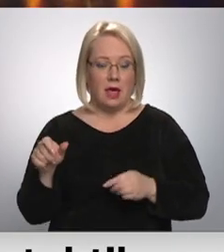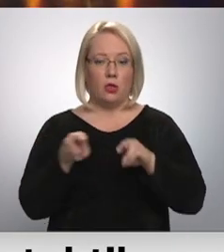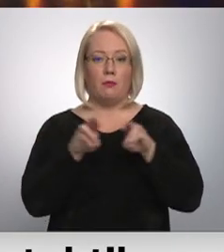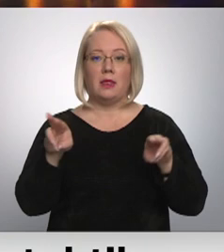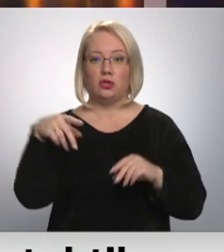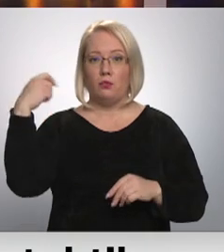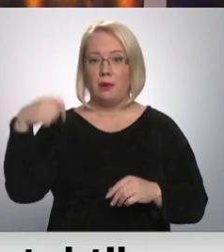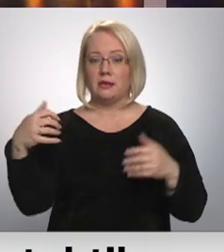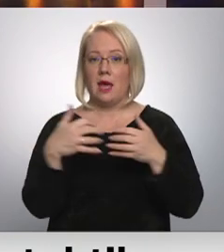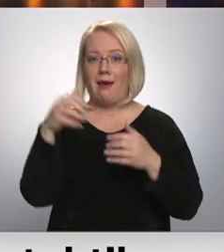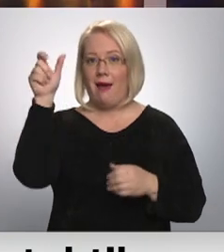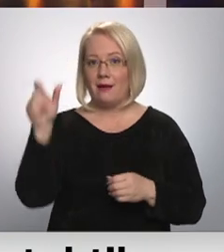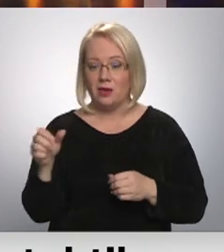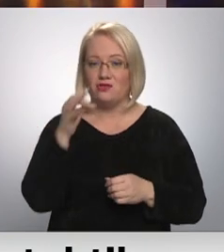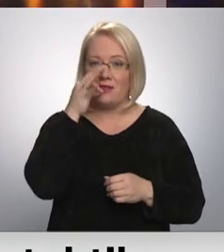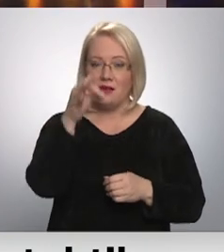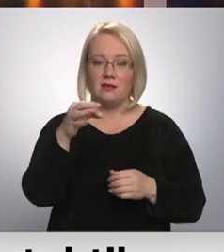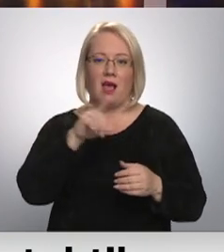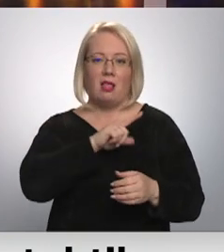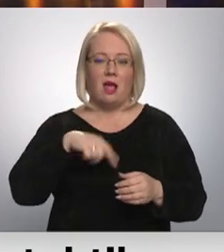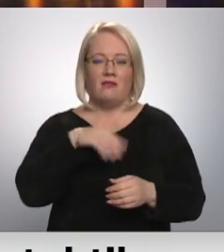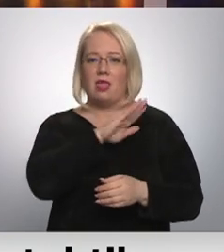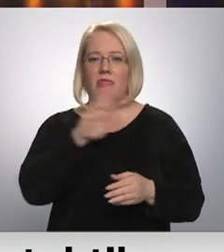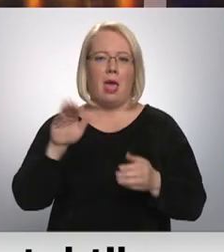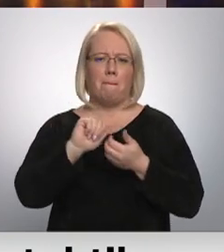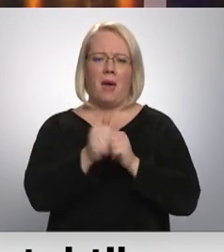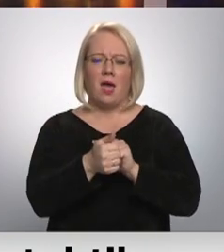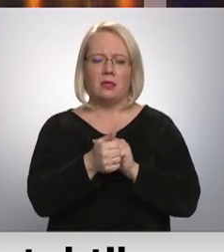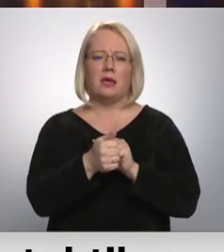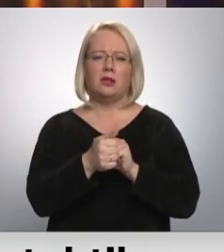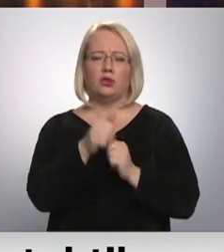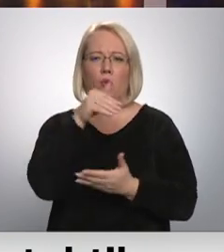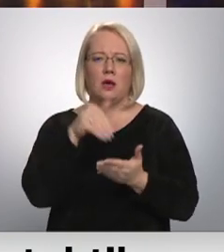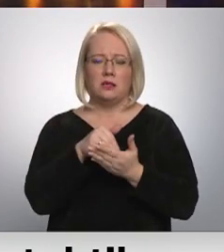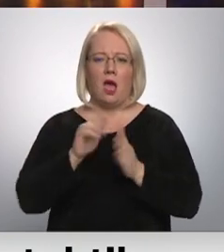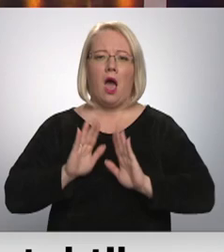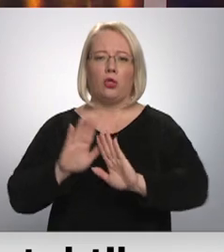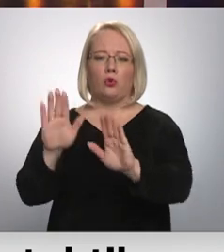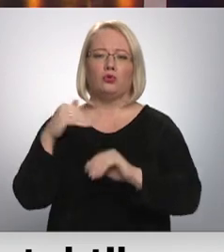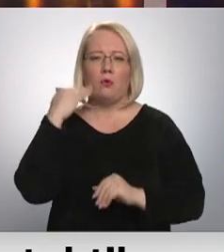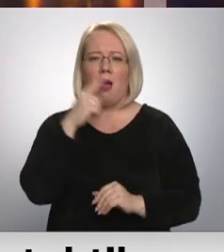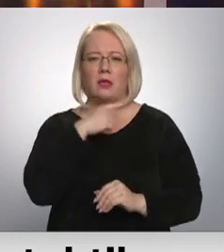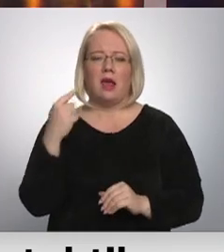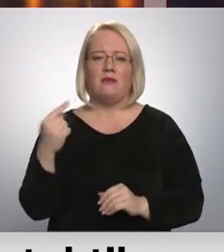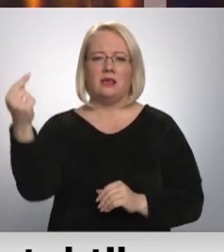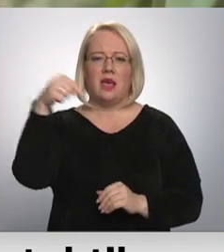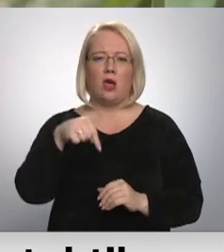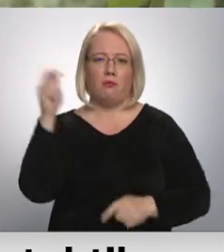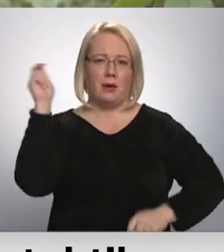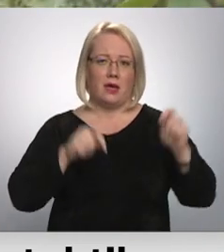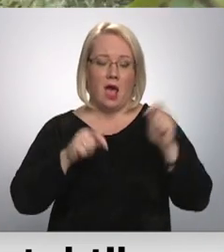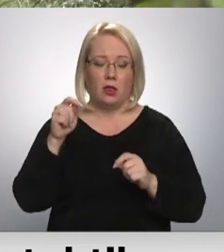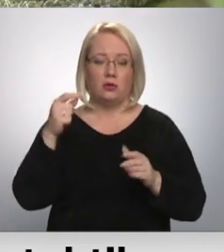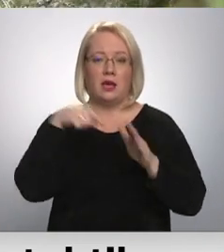ministra prezidents Krišāns Kariņš norādīs, ka Latvija nemainīs nostāju atgrūst no Baltkrievijas nākošos migrantus. Šonedeļa Eiropas komisijas